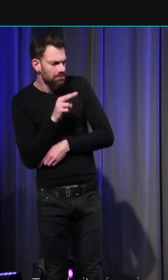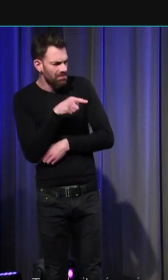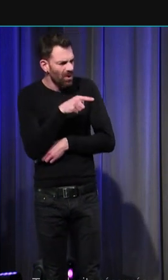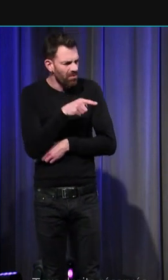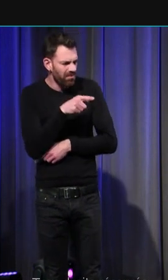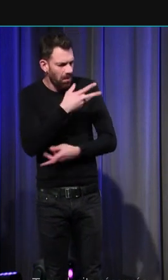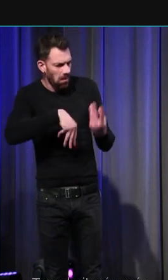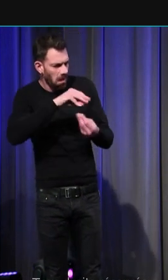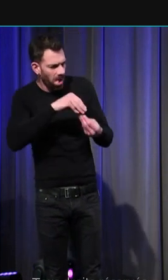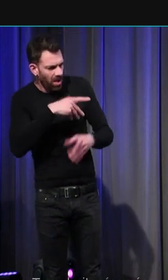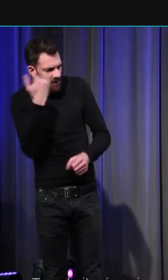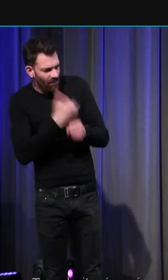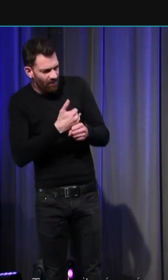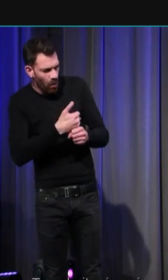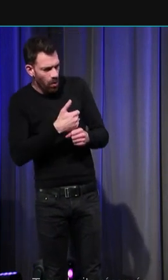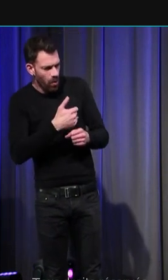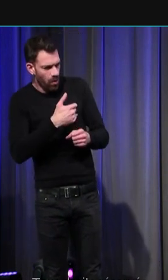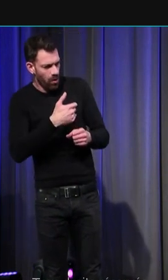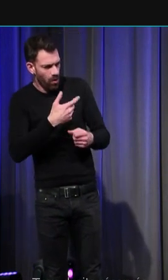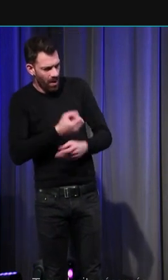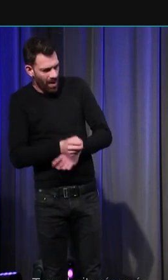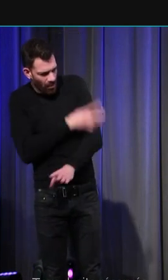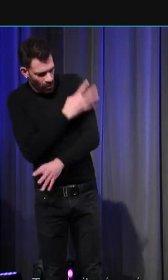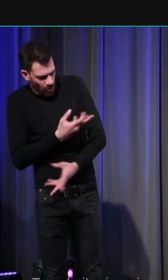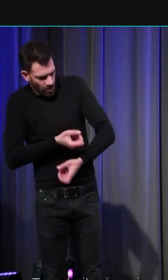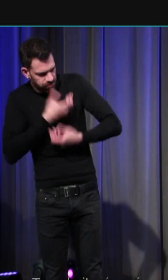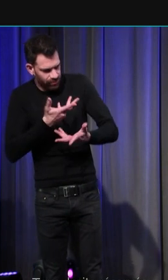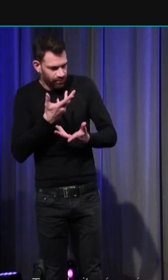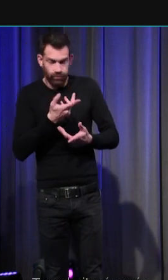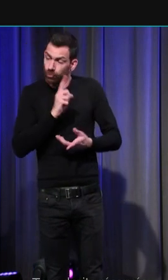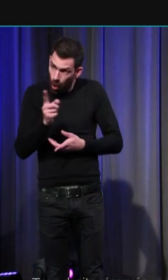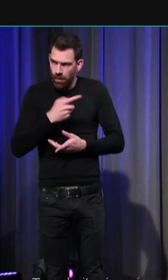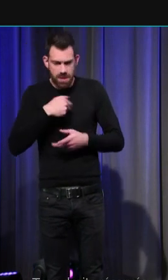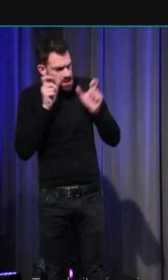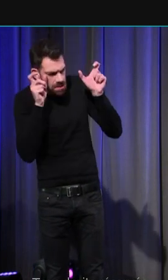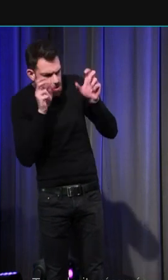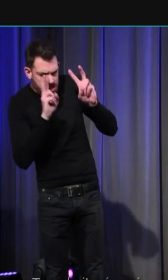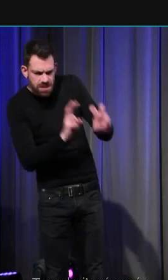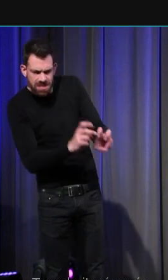de l'émotion mais qu'il y une vraie douleur qui l'accompagne